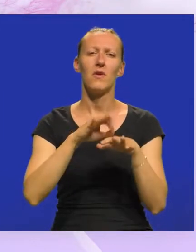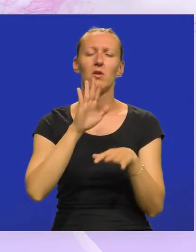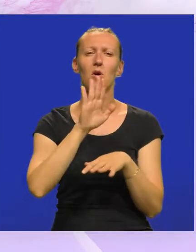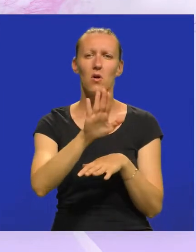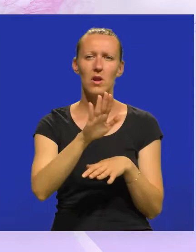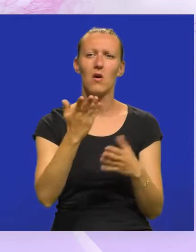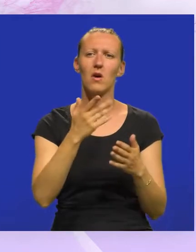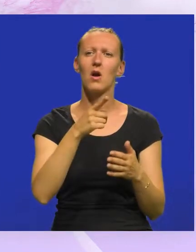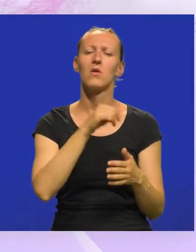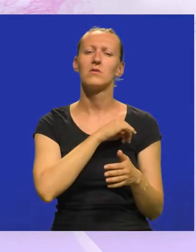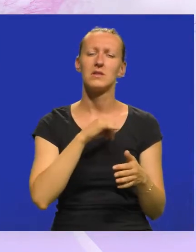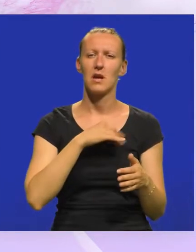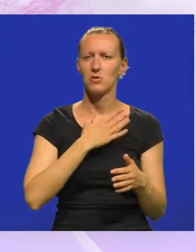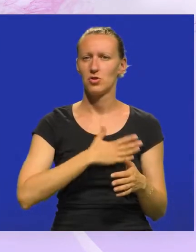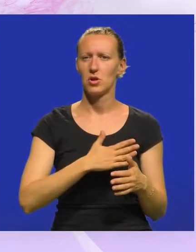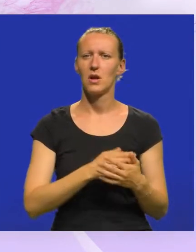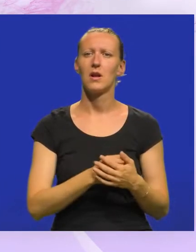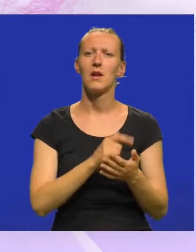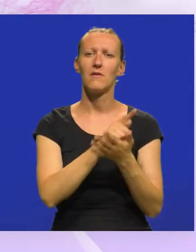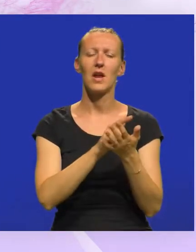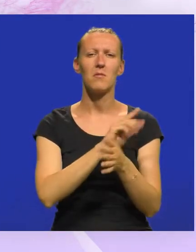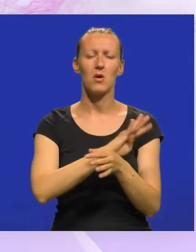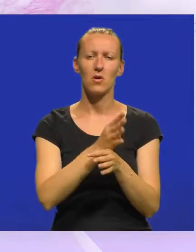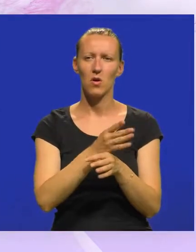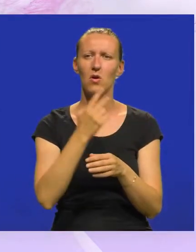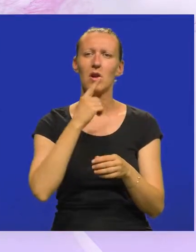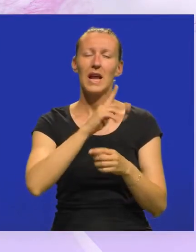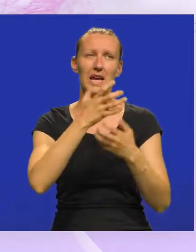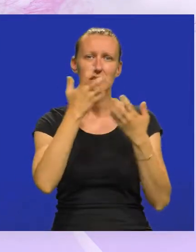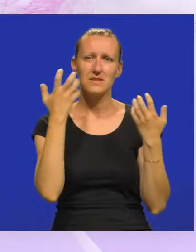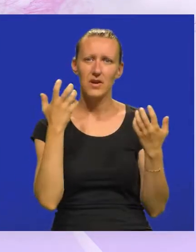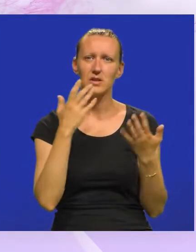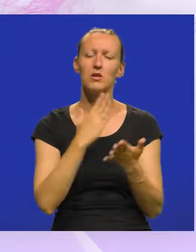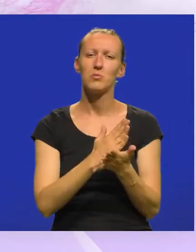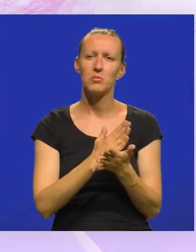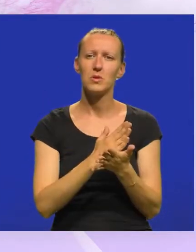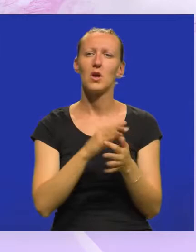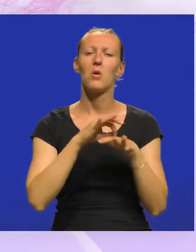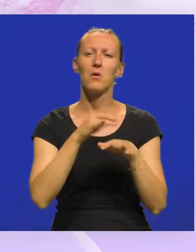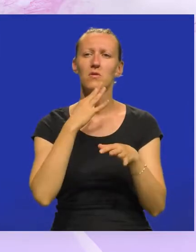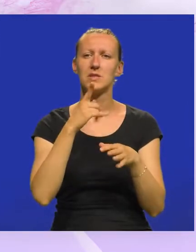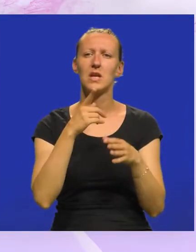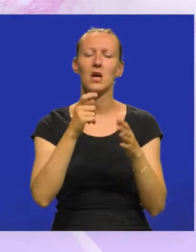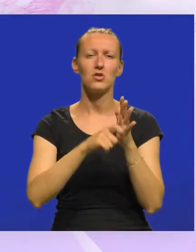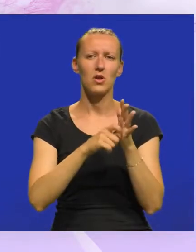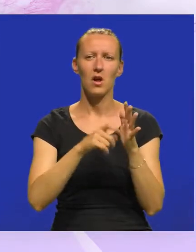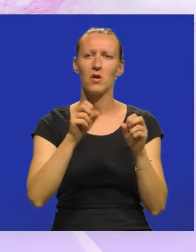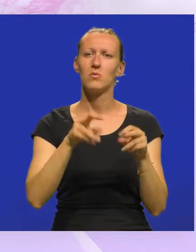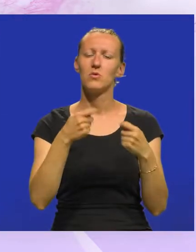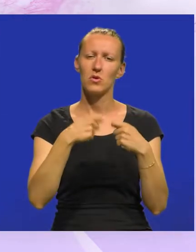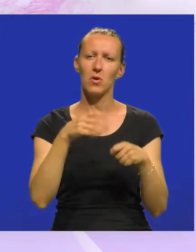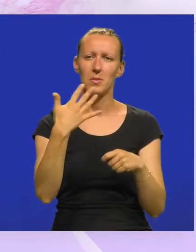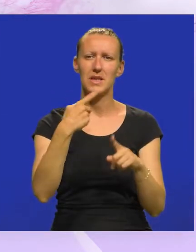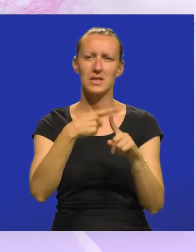onako kako sami žele. Period pandemije pun neizvjesnosti bio je povod za animiranje članova pulskog